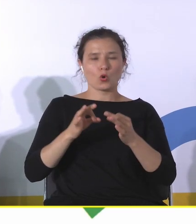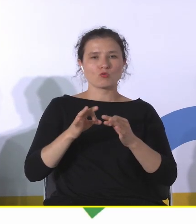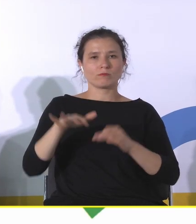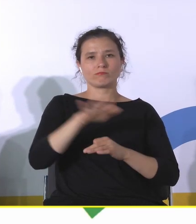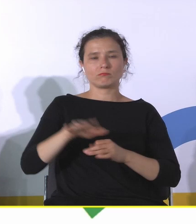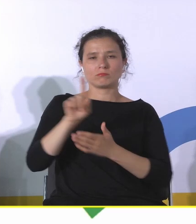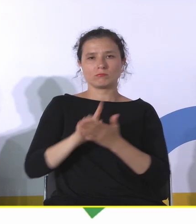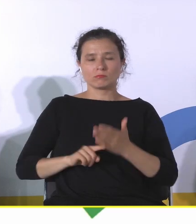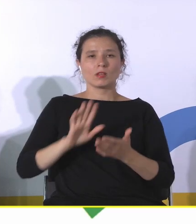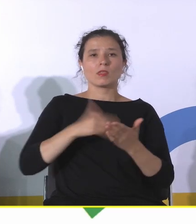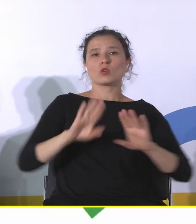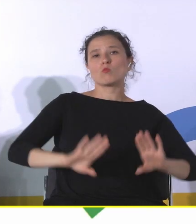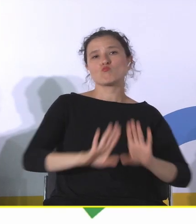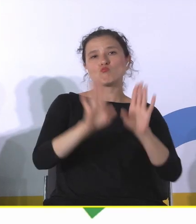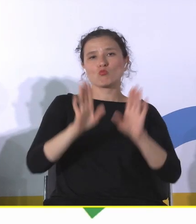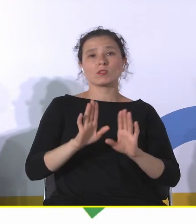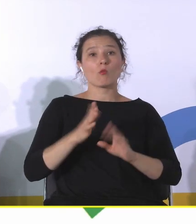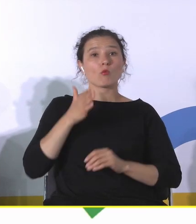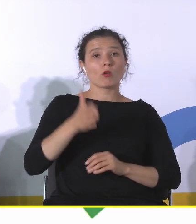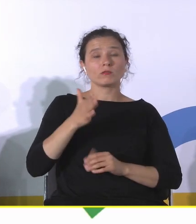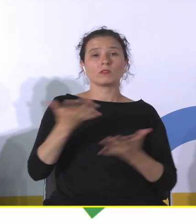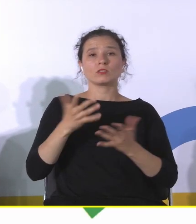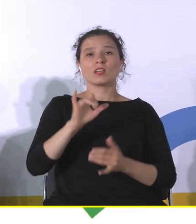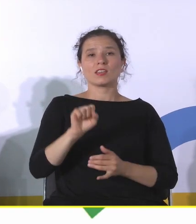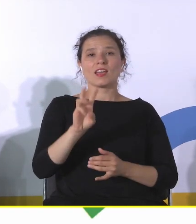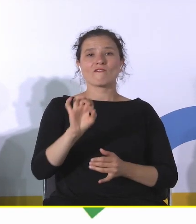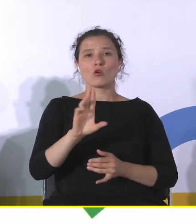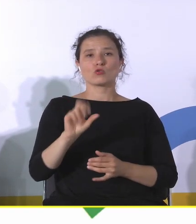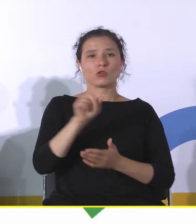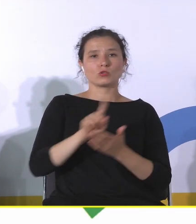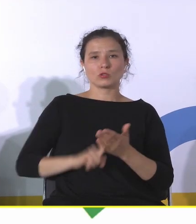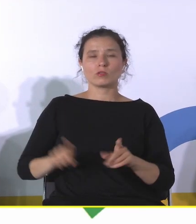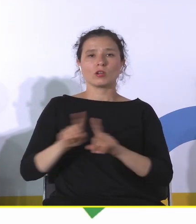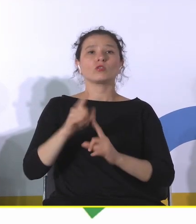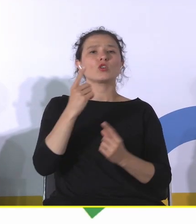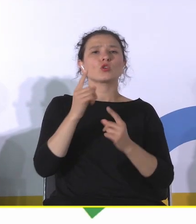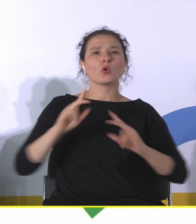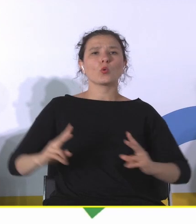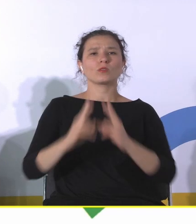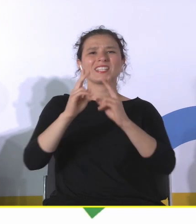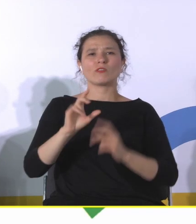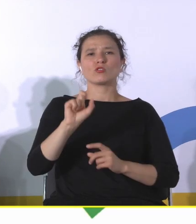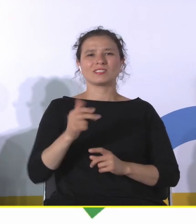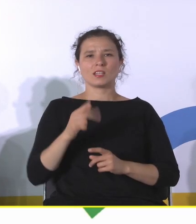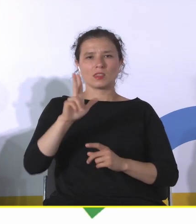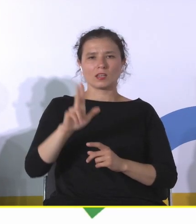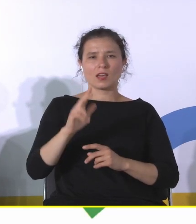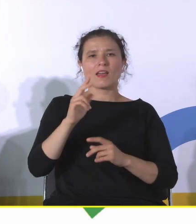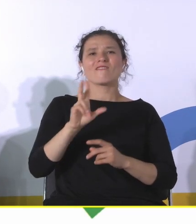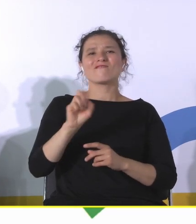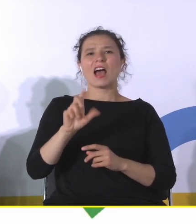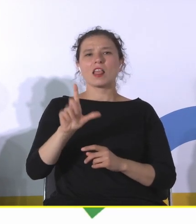Kolejnictwa w Jaworznie Śląskiej, Muzeum Hutnictwa Cynku, Walcownia w Katowicach i jeszcze wiele, wiele